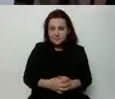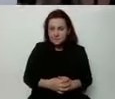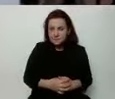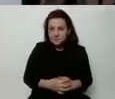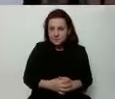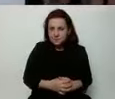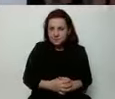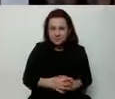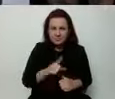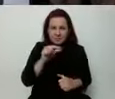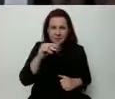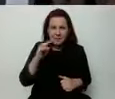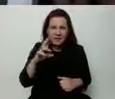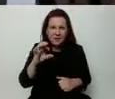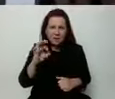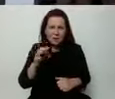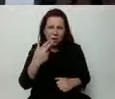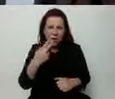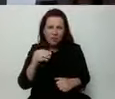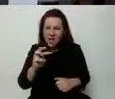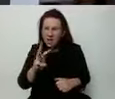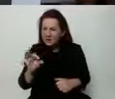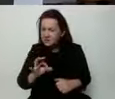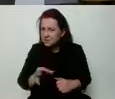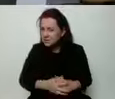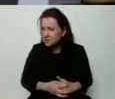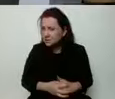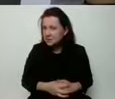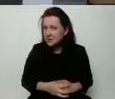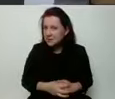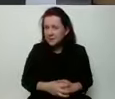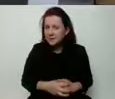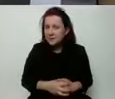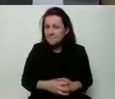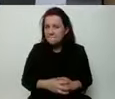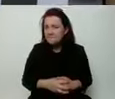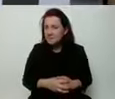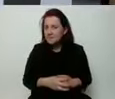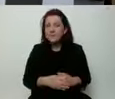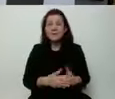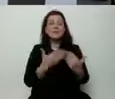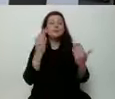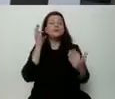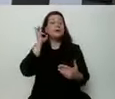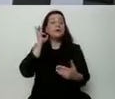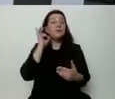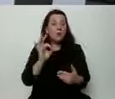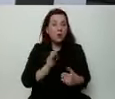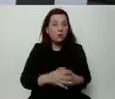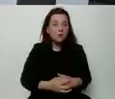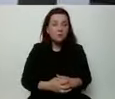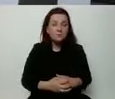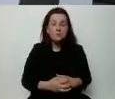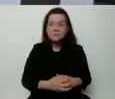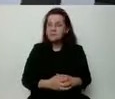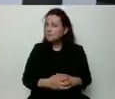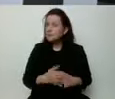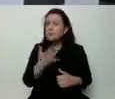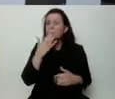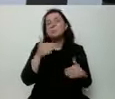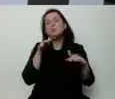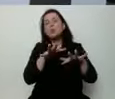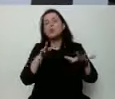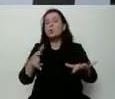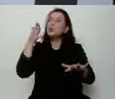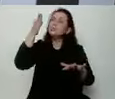Wiśniewski, tak? Pan Kaczyński. Wiktor Paluczyński. Bardzo proszę. Przepraszam. Dzień dobry. Mówiliśmy dużo o przyszłości i o